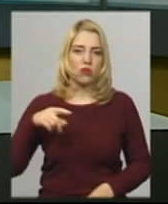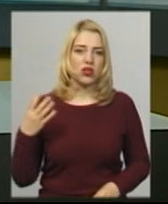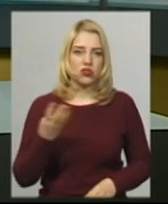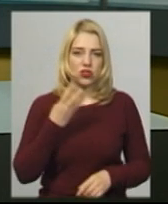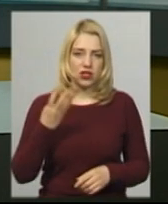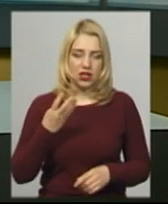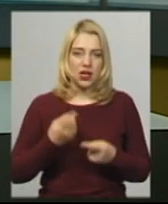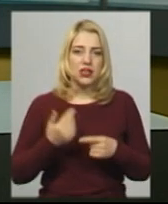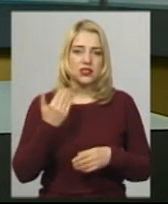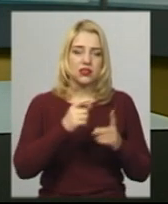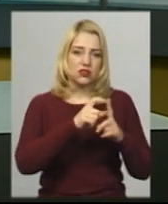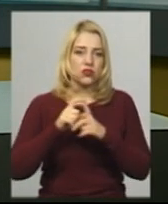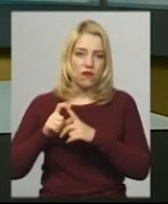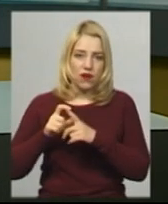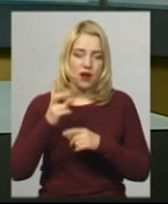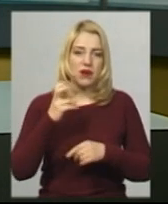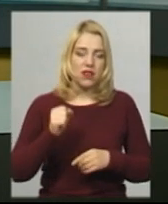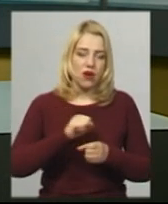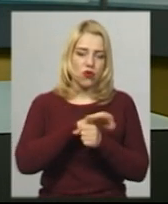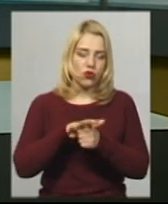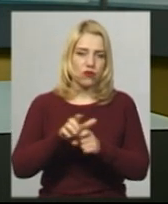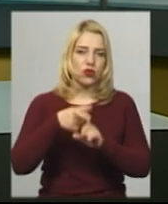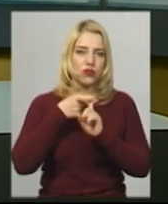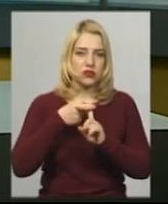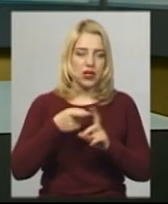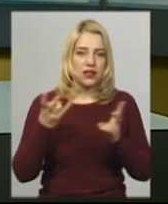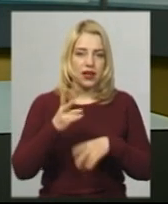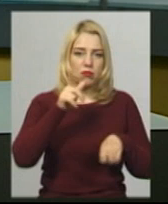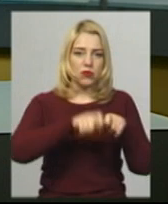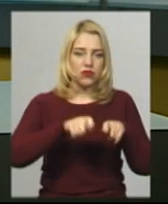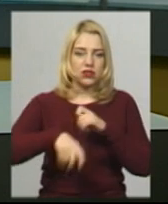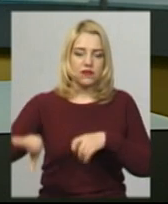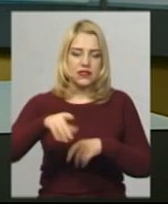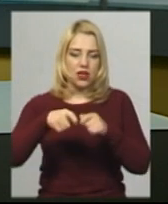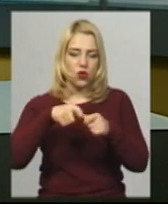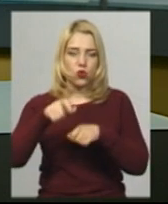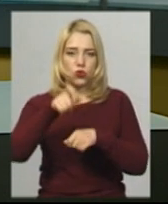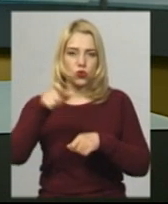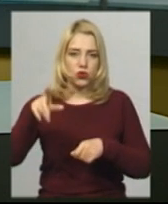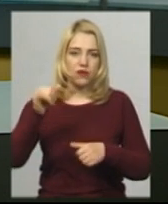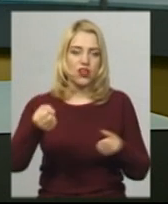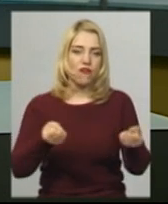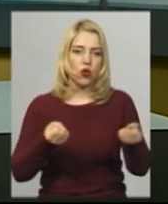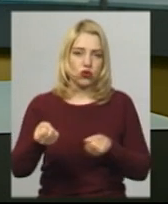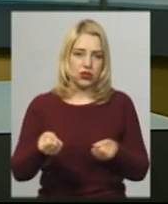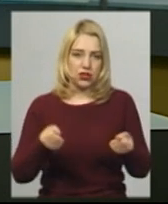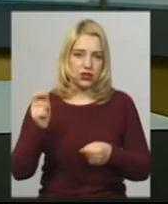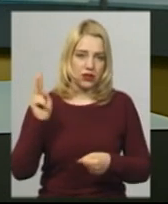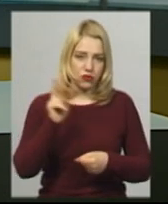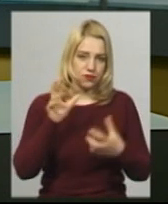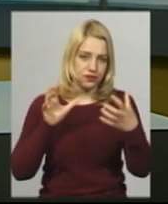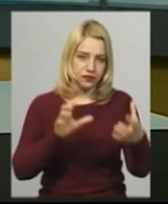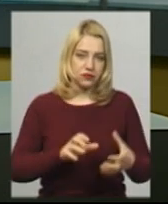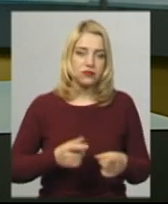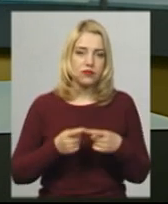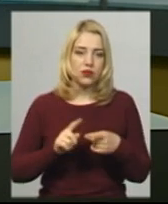Харчук. За її словами, на коронавірусну інфекцію мають протестувати усіх кондукторів та водіїв комунального підприємства. Подробиці у